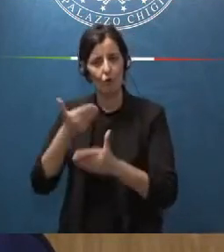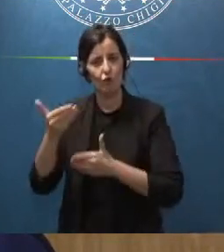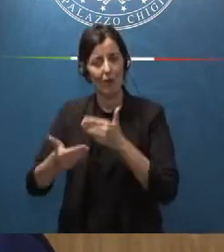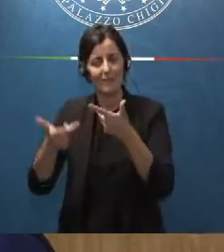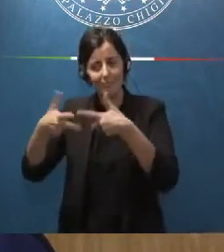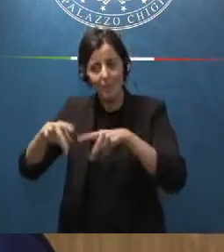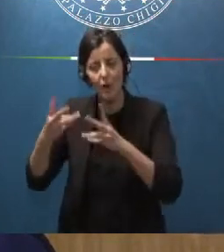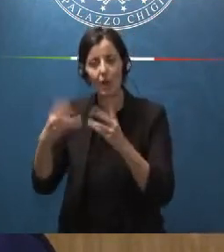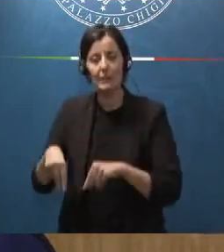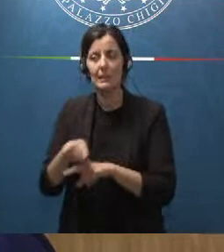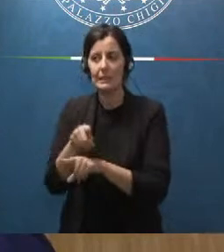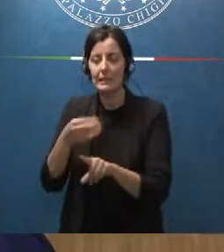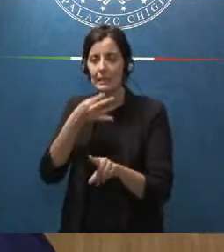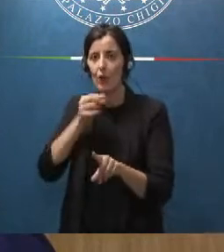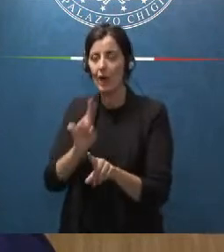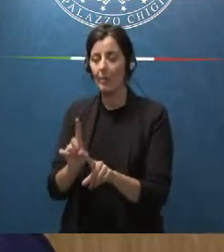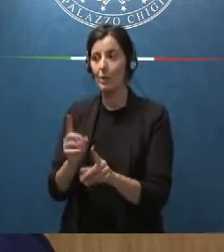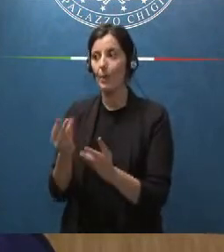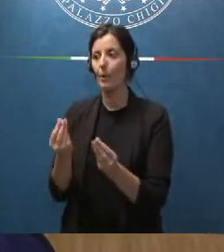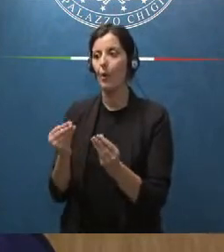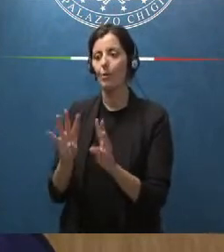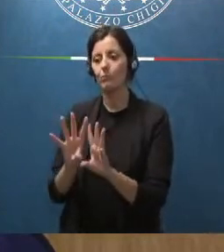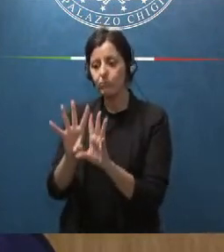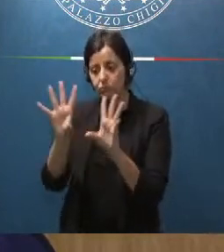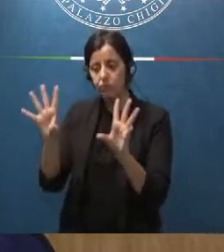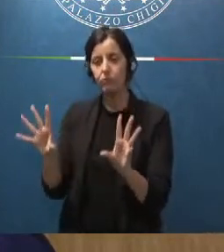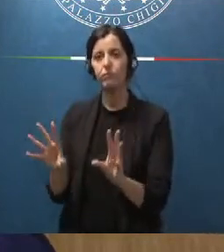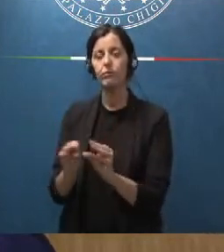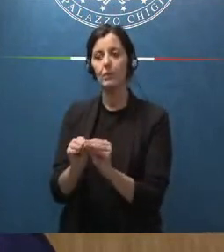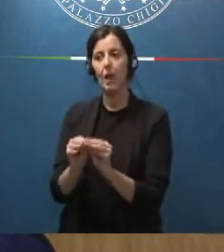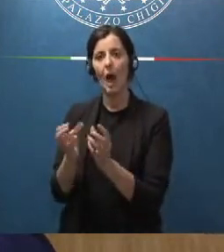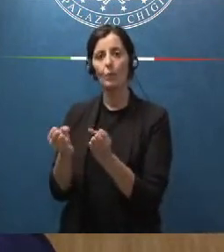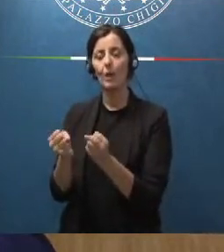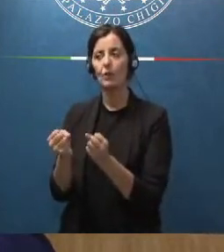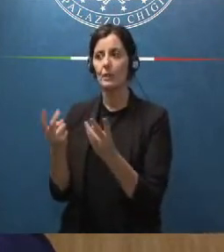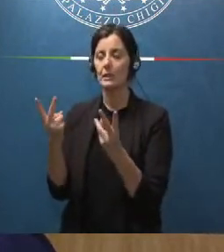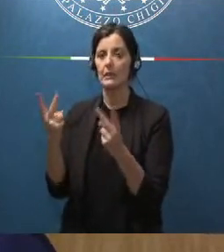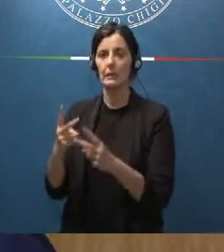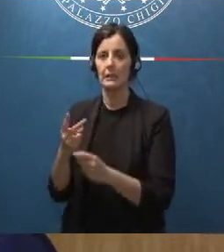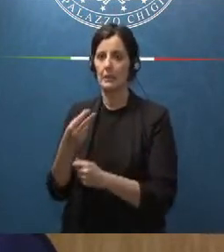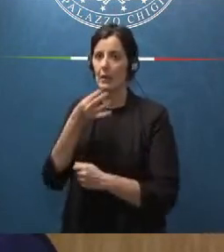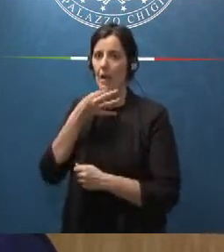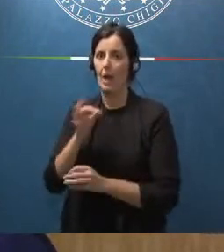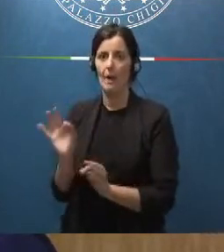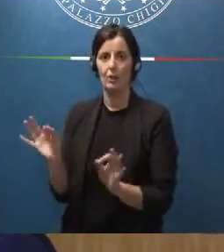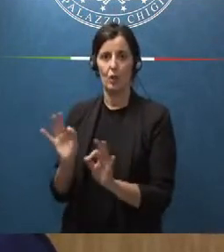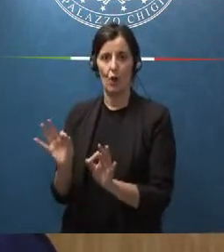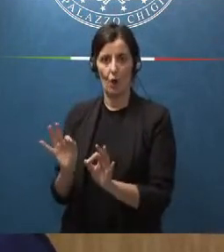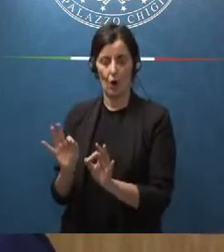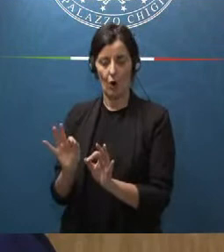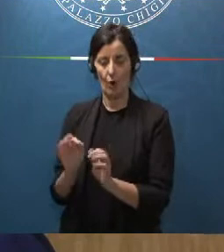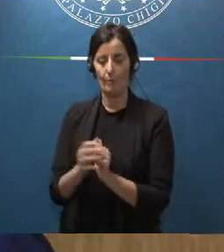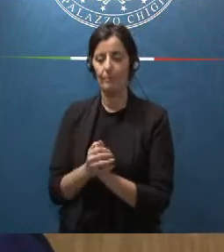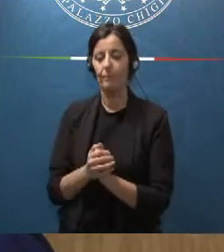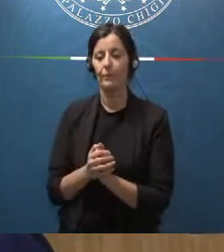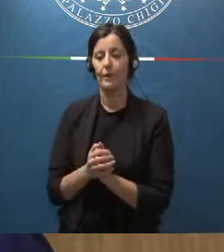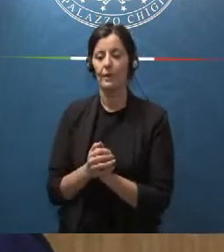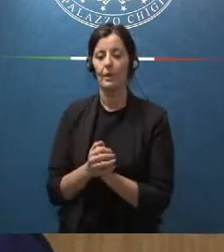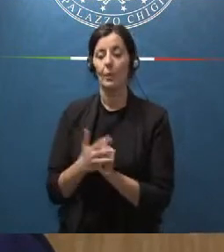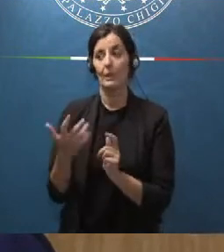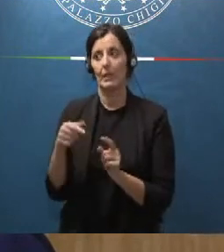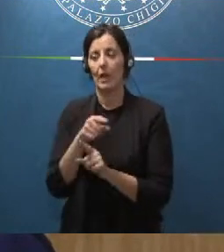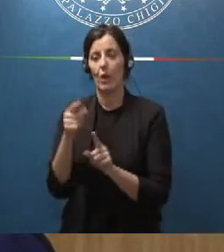riorganizzazione a dare completa attuazione alle procedure che garantiscono per questa fase la cassa